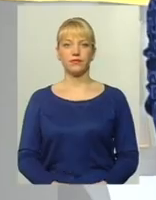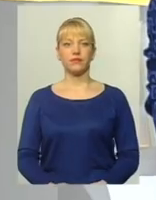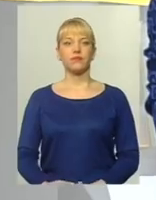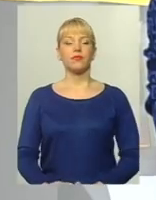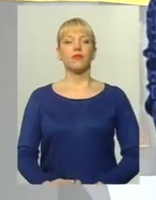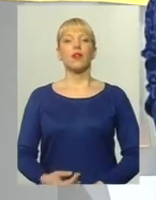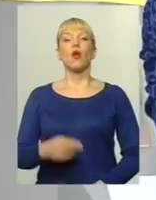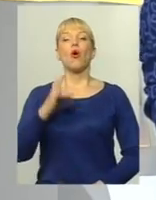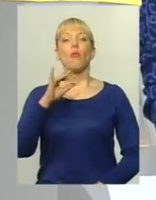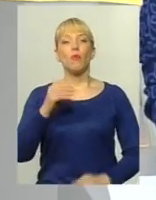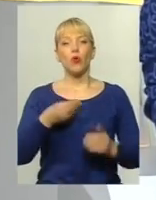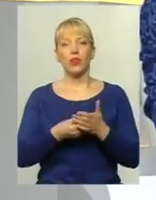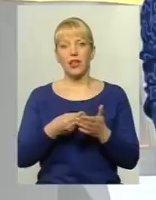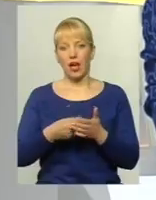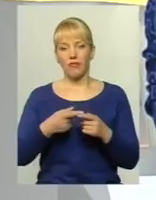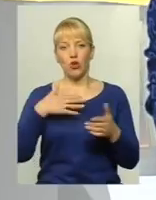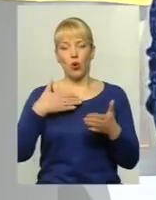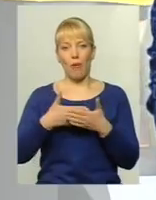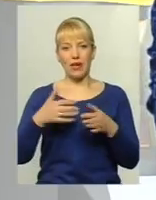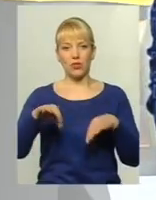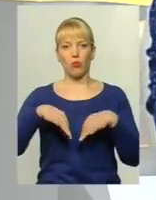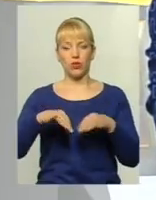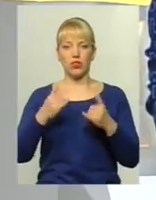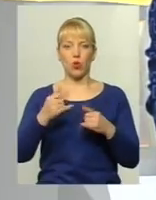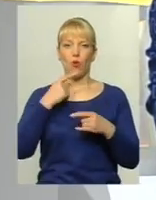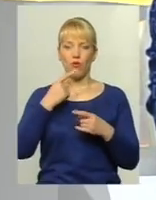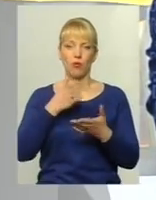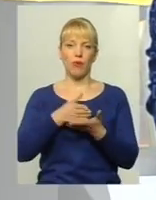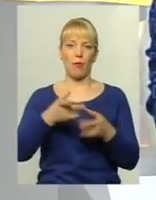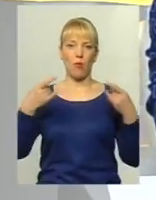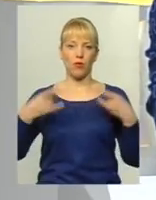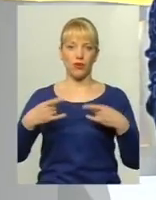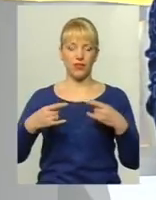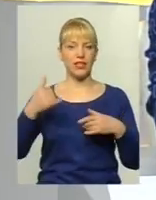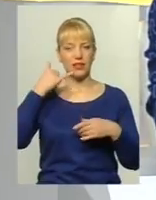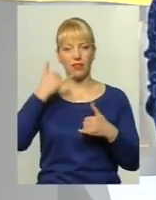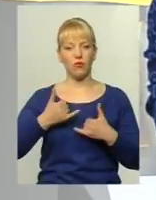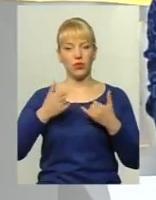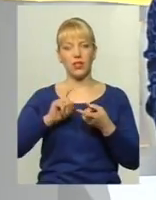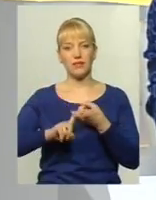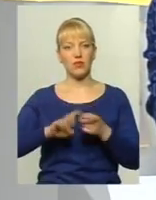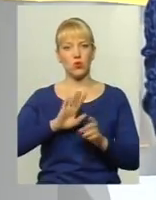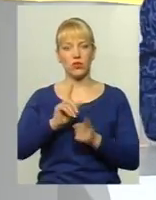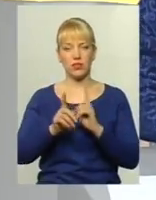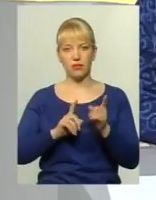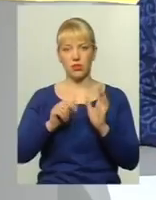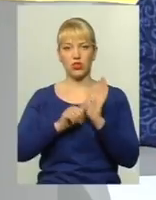Отже, про тарифи у громадському транспорті сьогодні говоримо в прямому ефірі Телефон для зв'язку незмінний